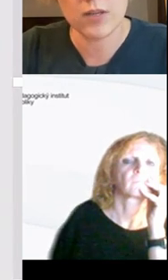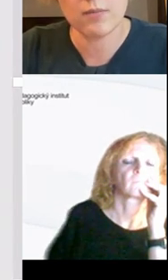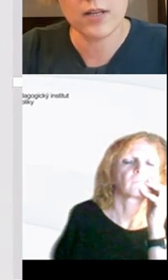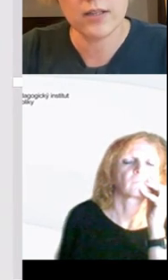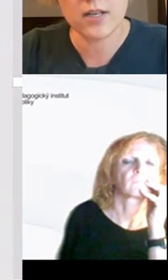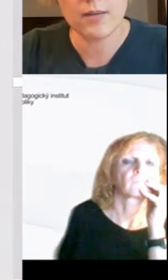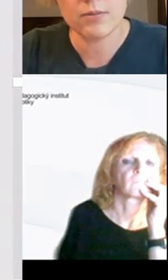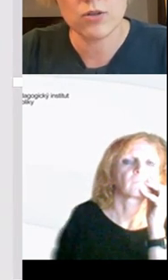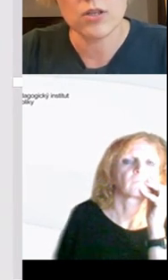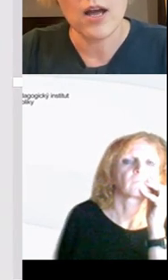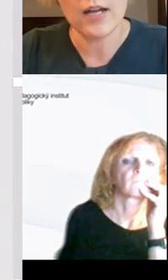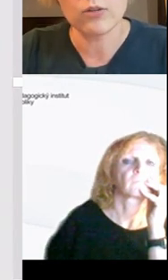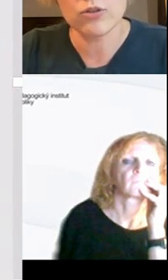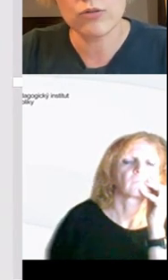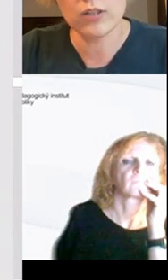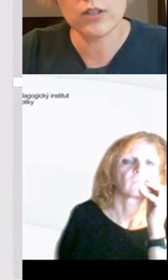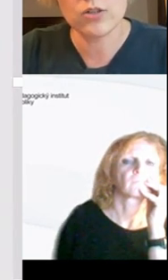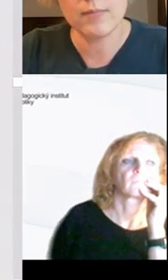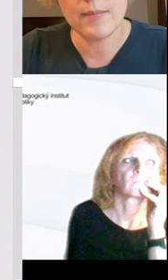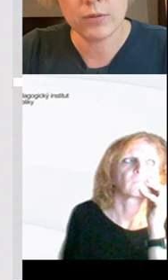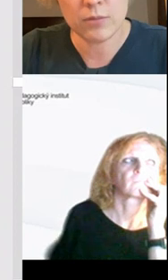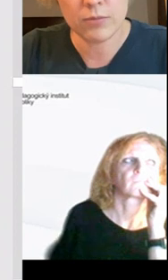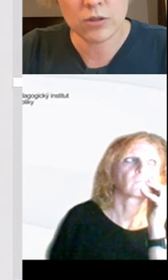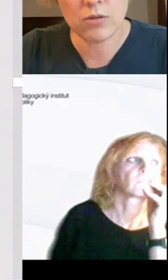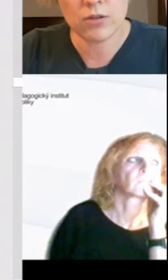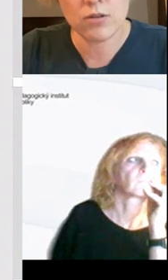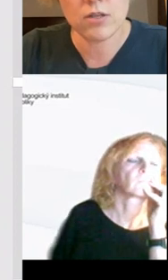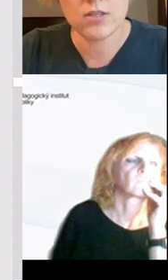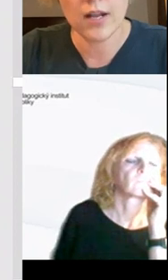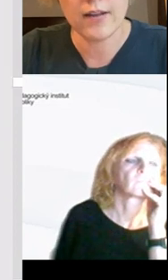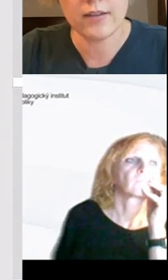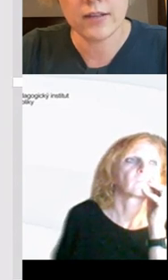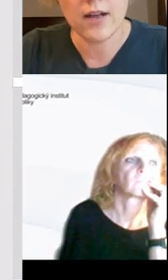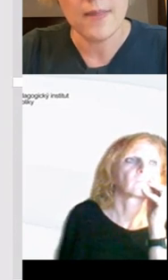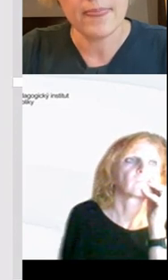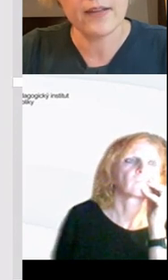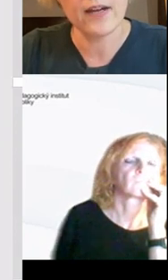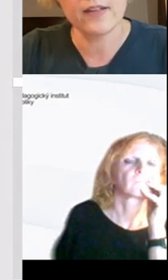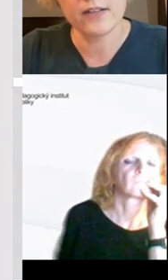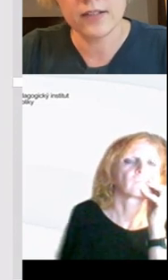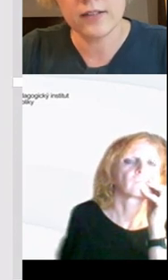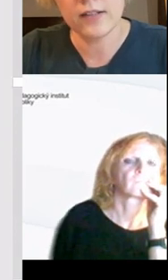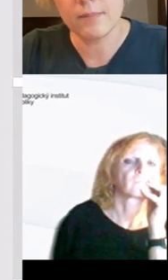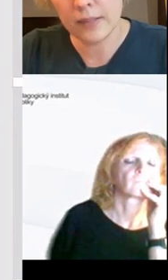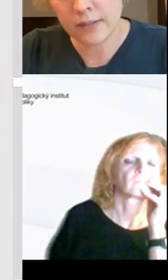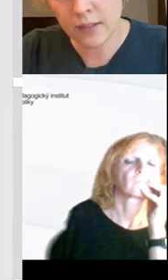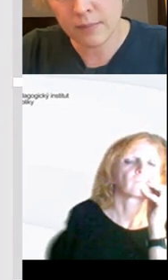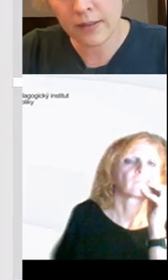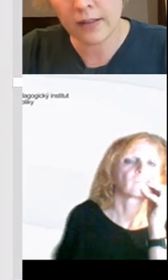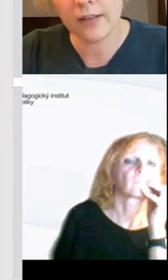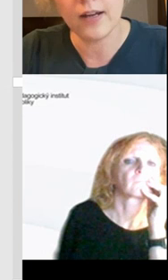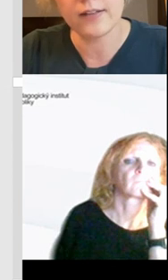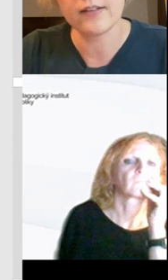Kyberbezpečnost samozřejmě, kybernetická bezpečnost a trošičku, i když máme pocit, že se to našich dětí stále netýká, tak nějaký tady ty